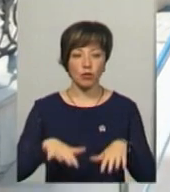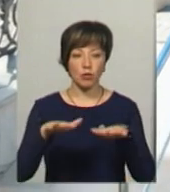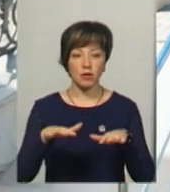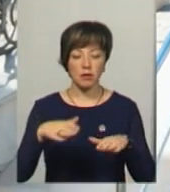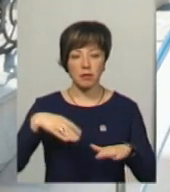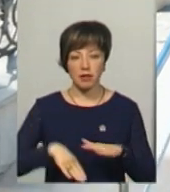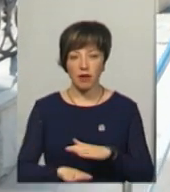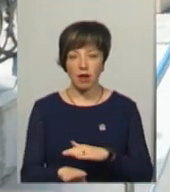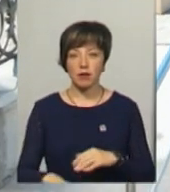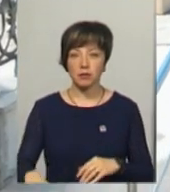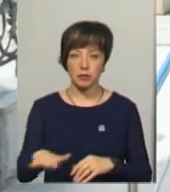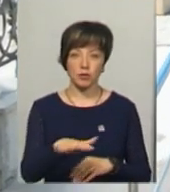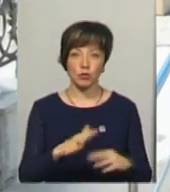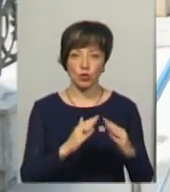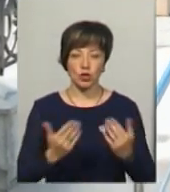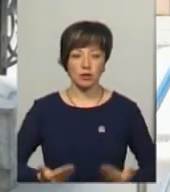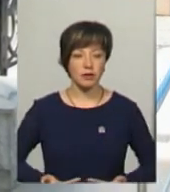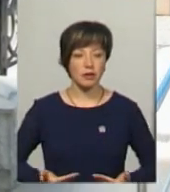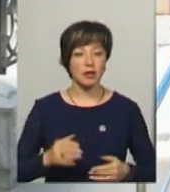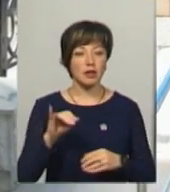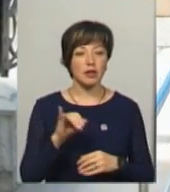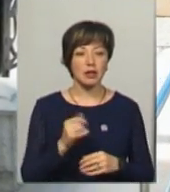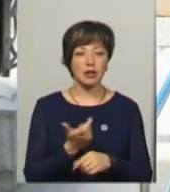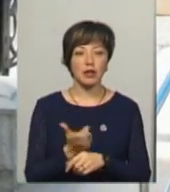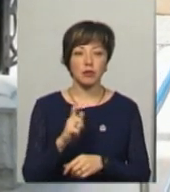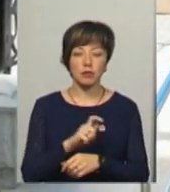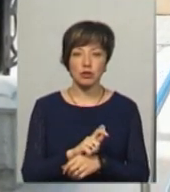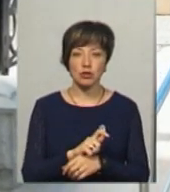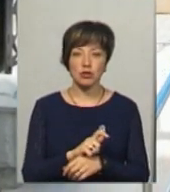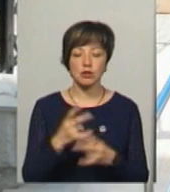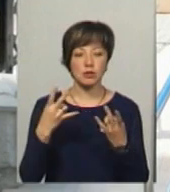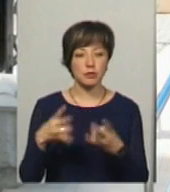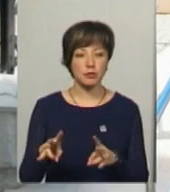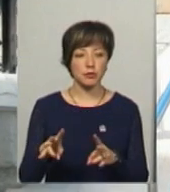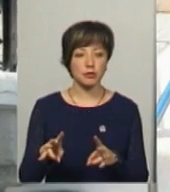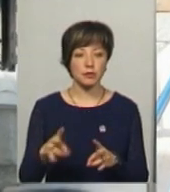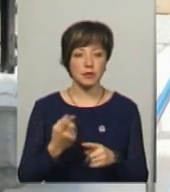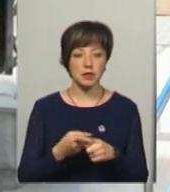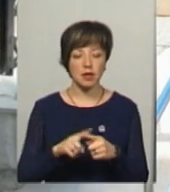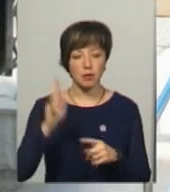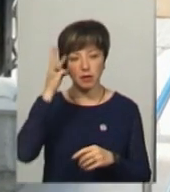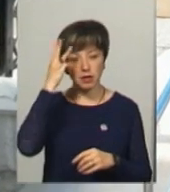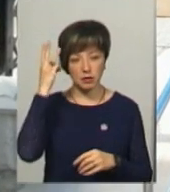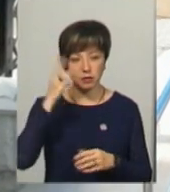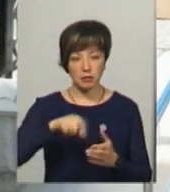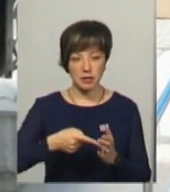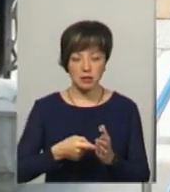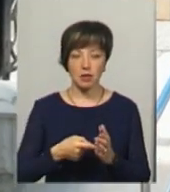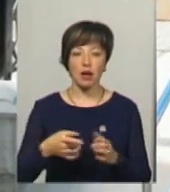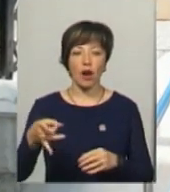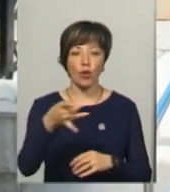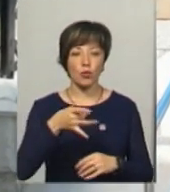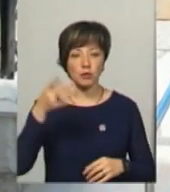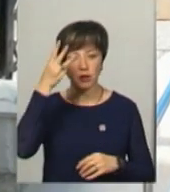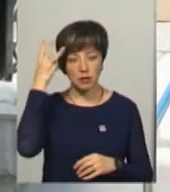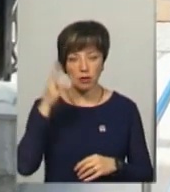підвалів житлових будинків. Найбільша негода завдала збитків – це в Хмельницькому, Хмельницькому